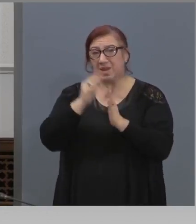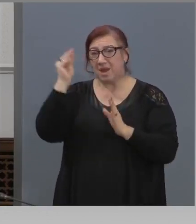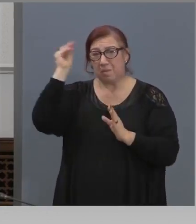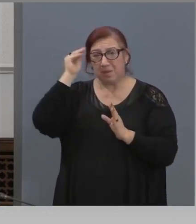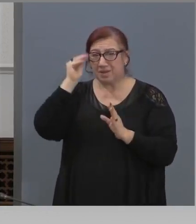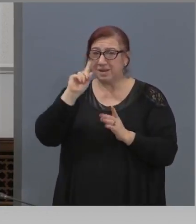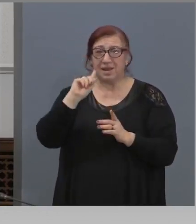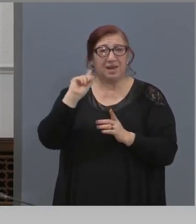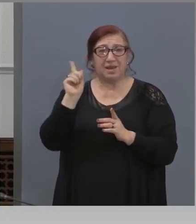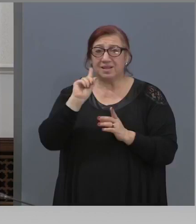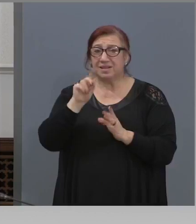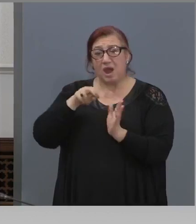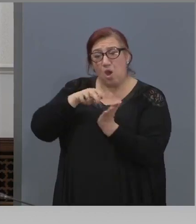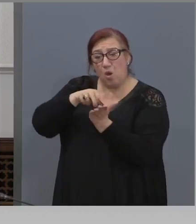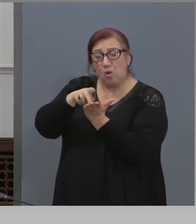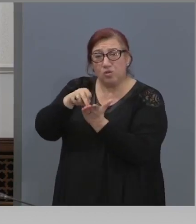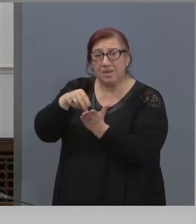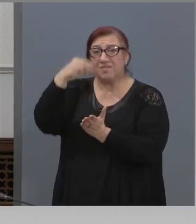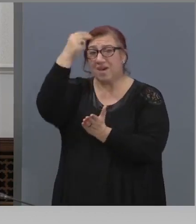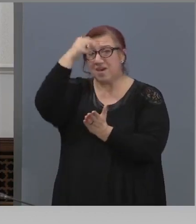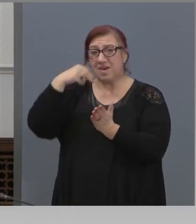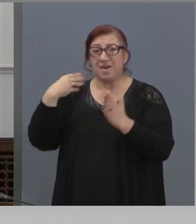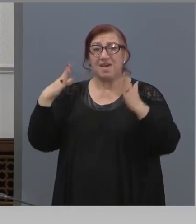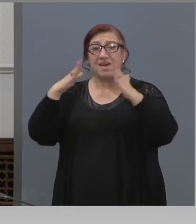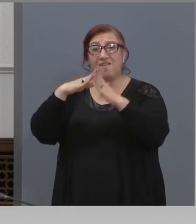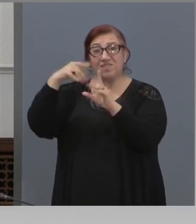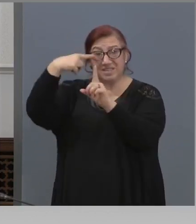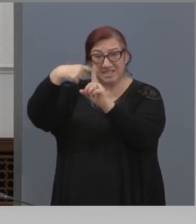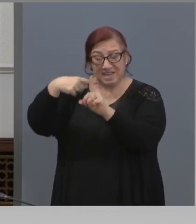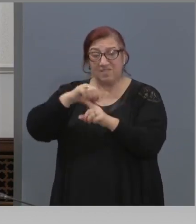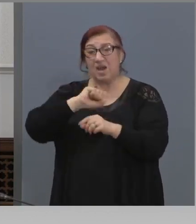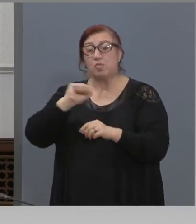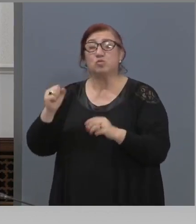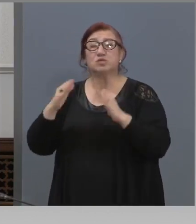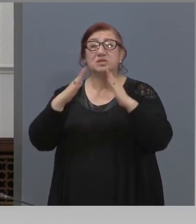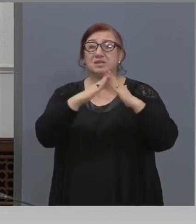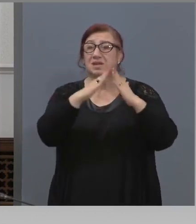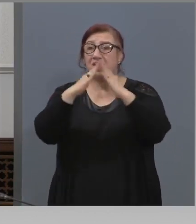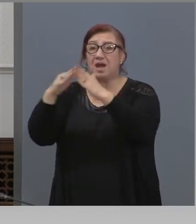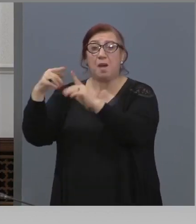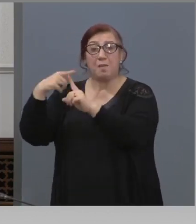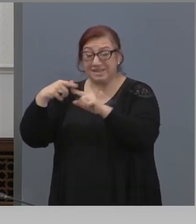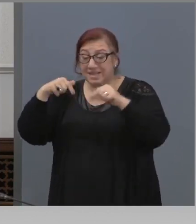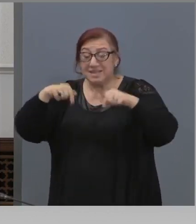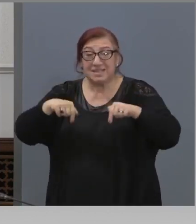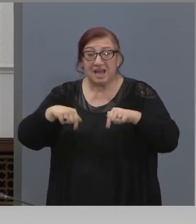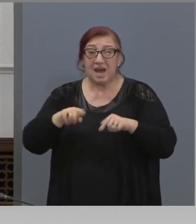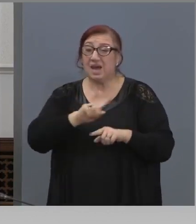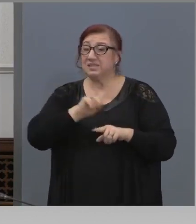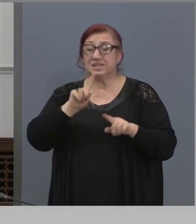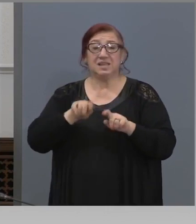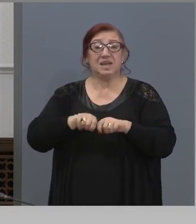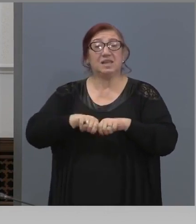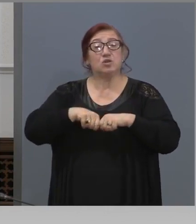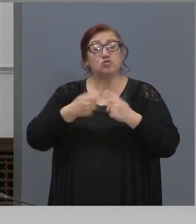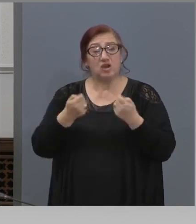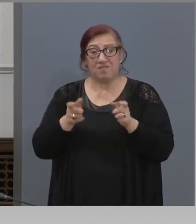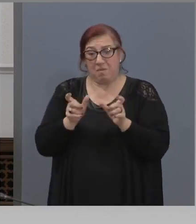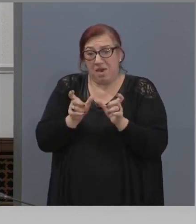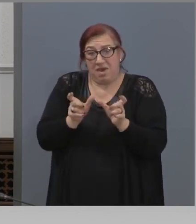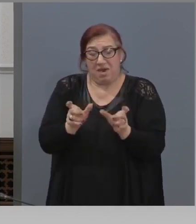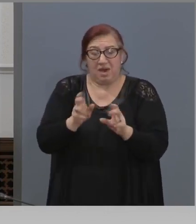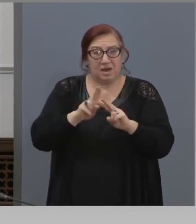в църквите и манстирите сега, за да не се нарушава карантинът. Владиците ми казаха,